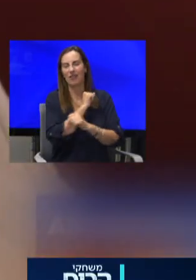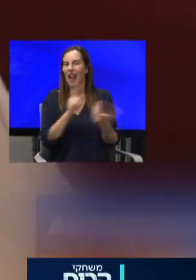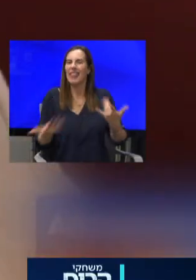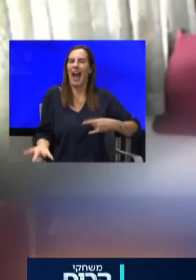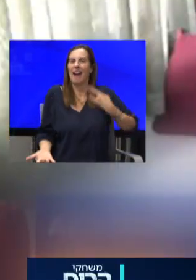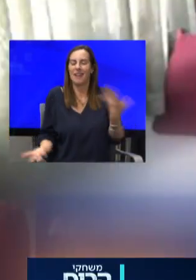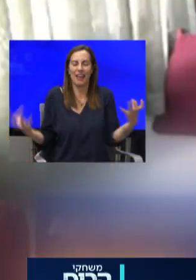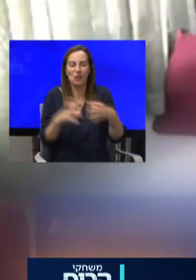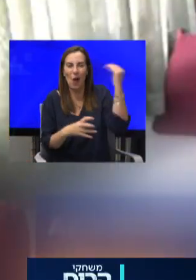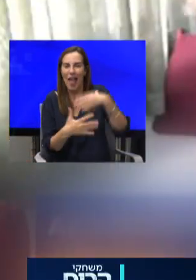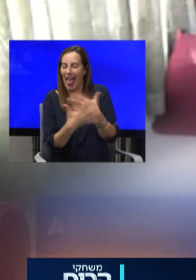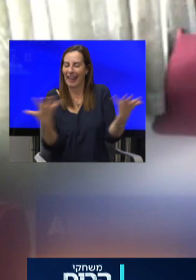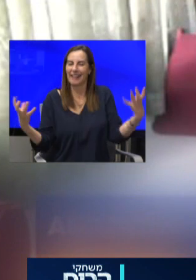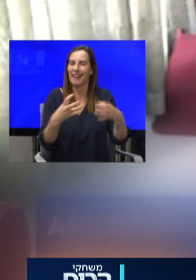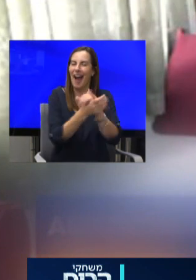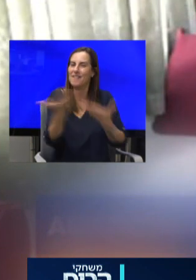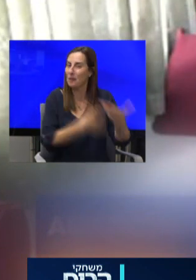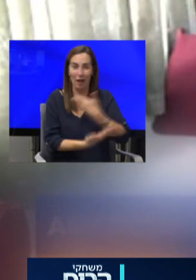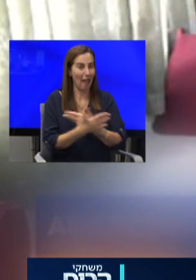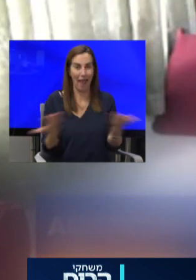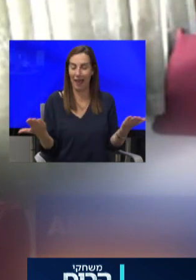אין פעילות חברתית ואין מסיבות